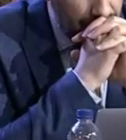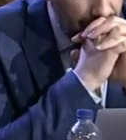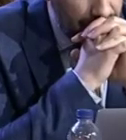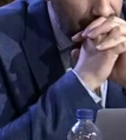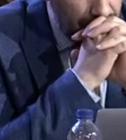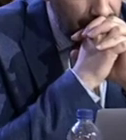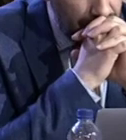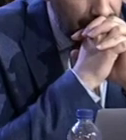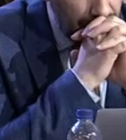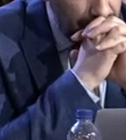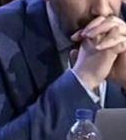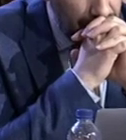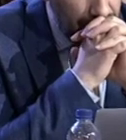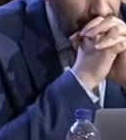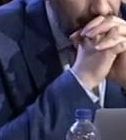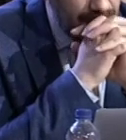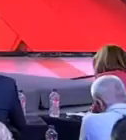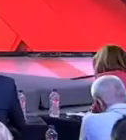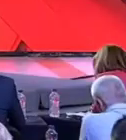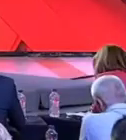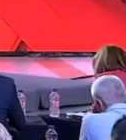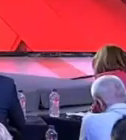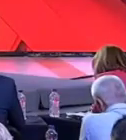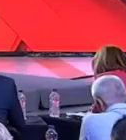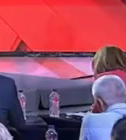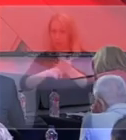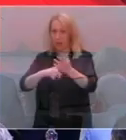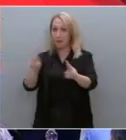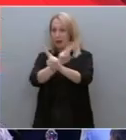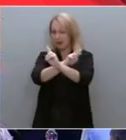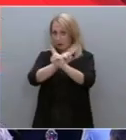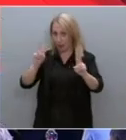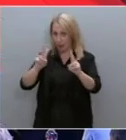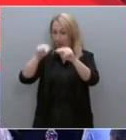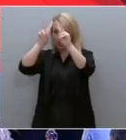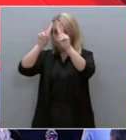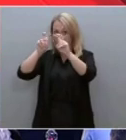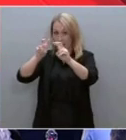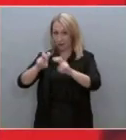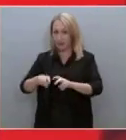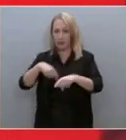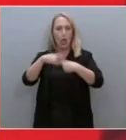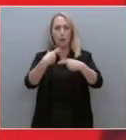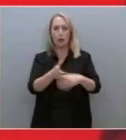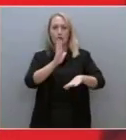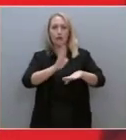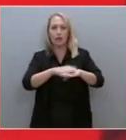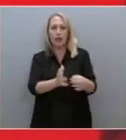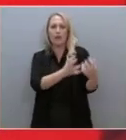Προανακριτική Επιτροπή θα πρέπει να διελευκάνει και να διερευνήσει ποιοι έχουν ευθύνες.